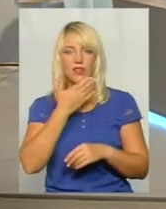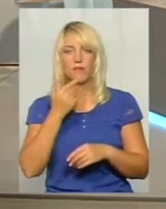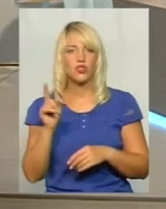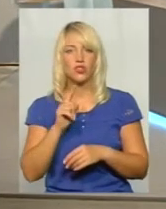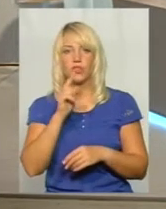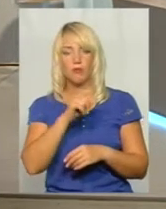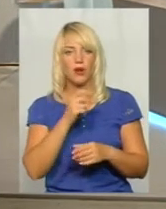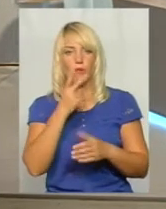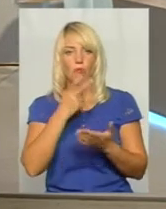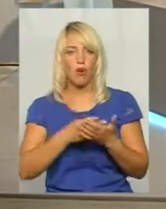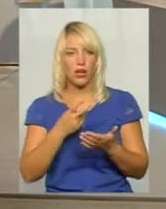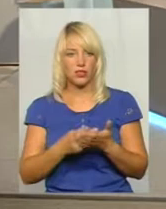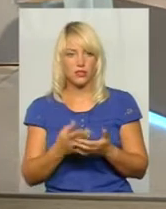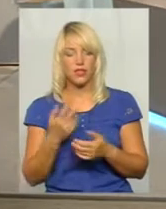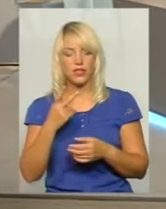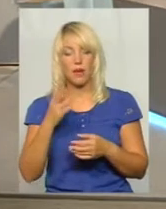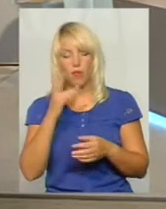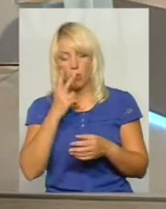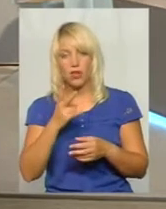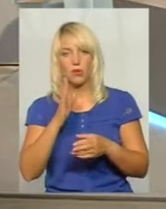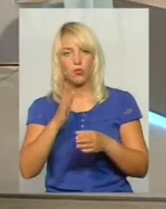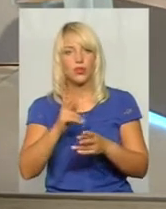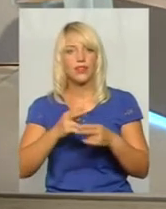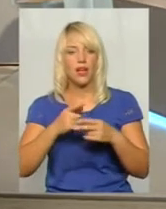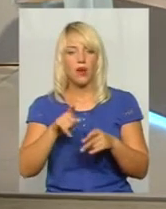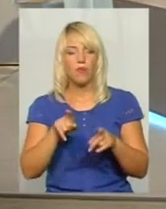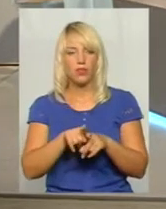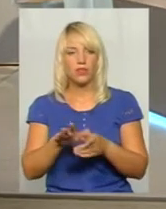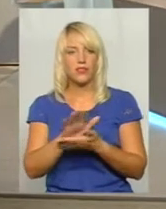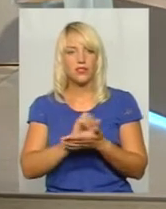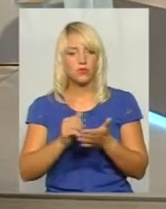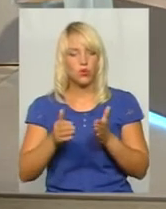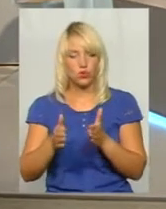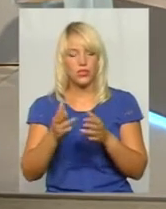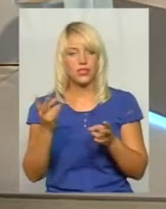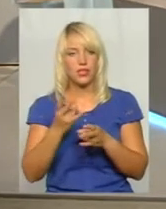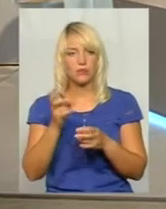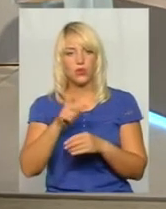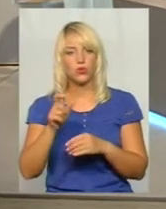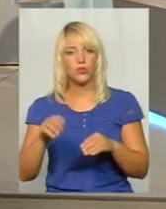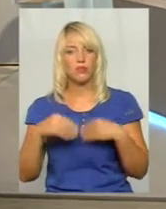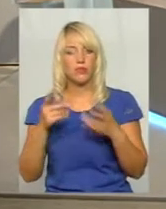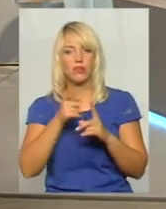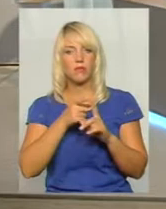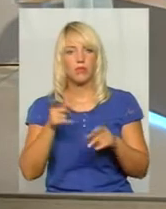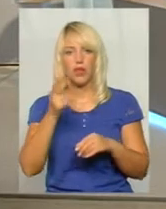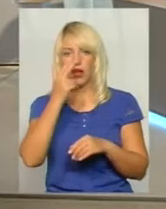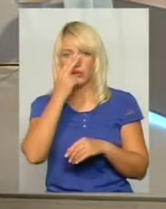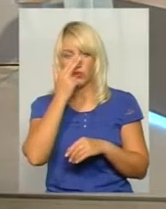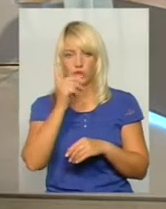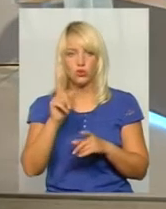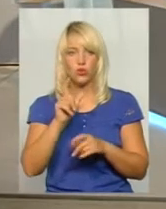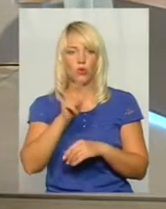показувати. Ви знов побачите ті самі руїни, побачите все. Тому треба людям дати період адаптуватися,